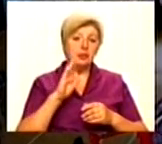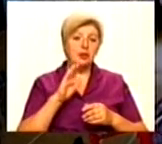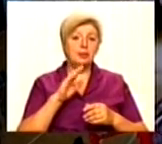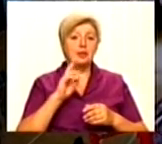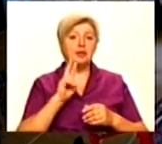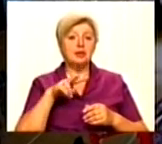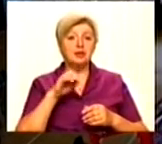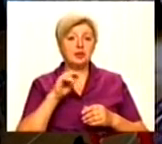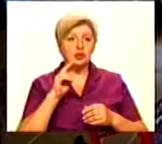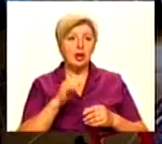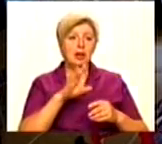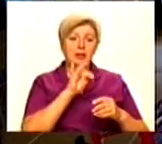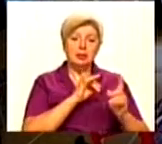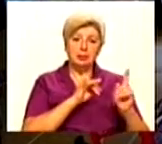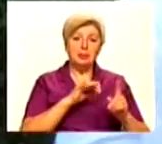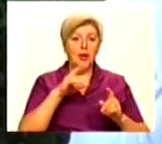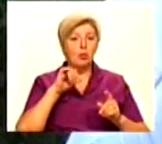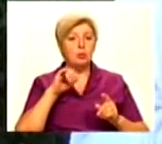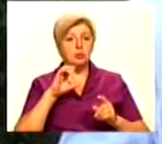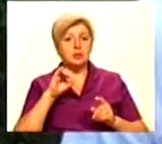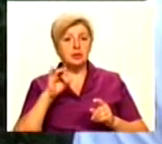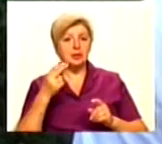потрапити до збірної України, і ми це зробили.